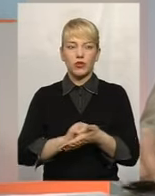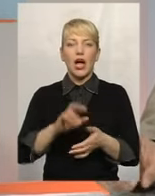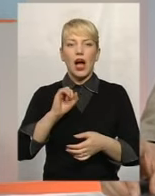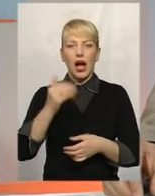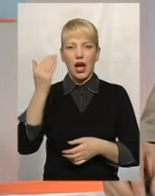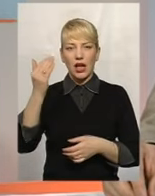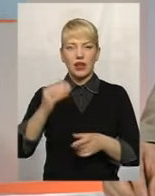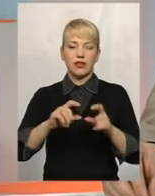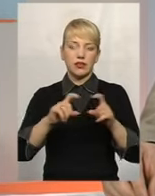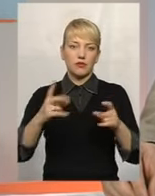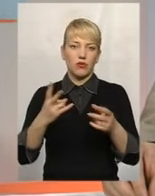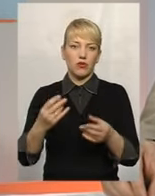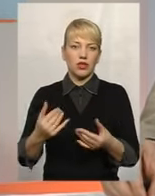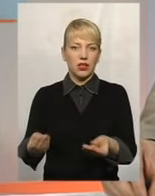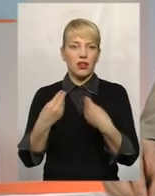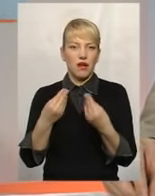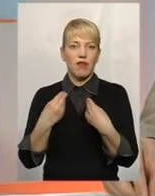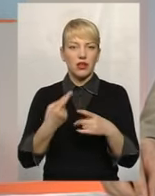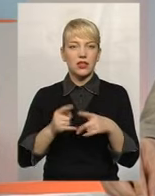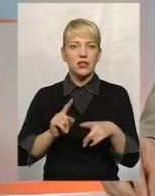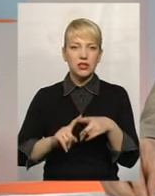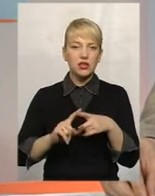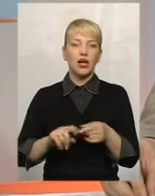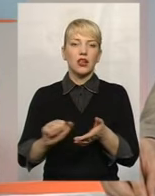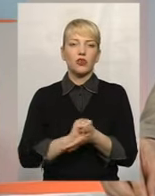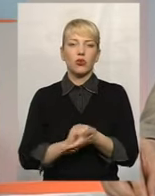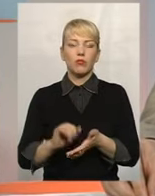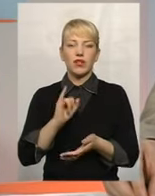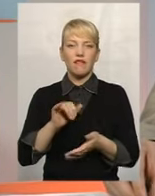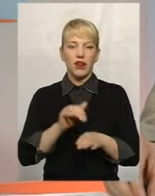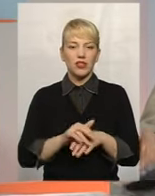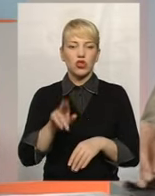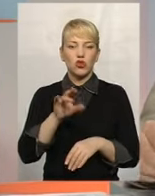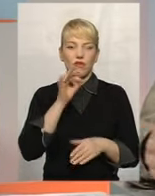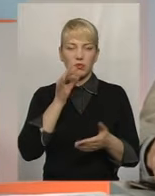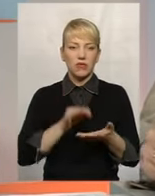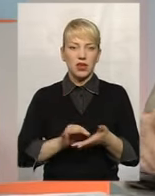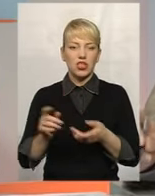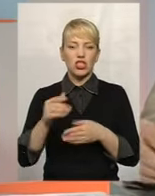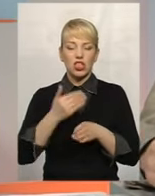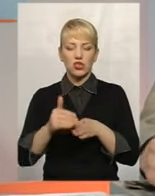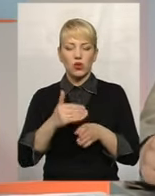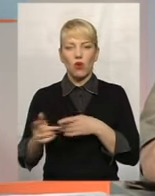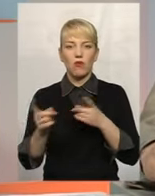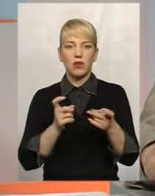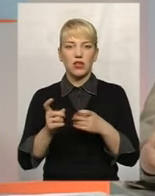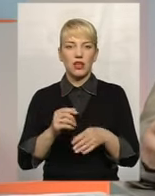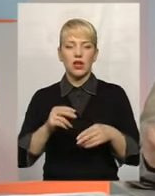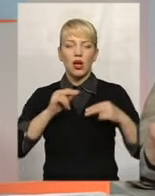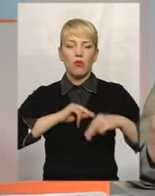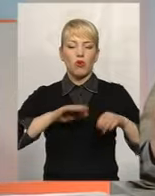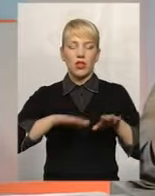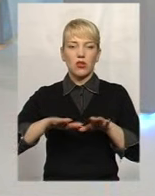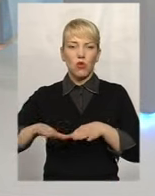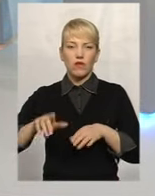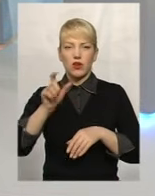нам такі документи і фактично до відповідальності частково притягаються і посадові особи за нашими матеріалами,